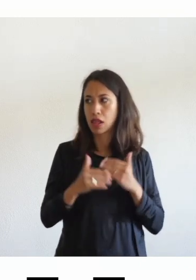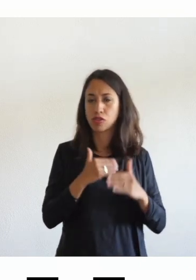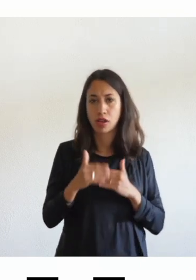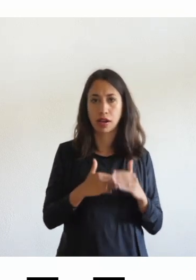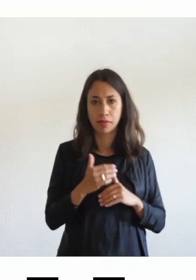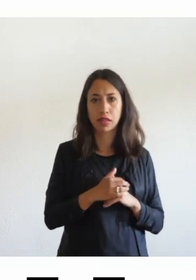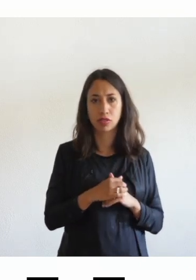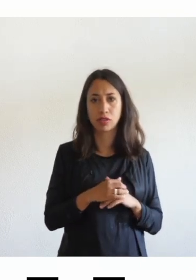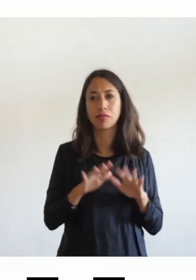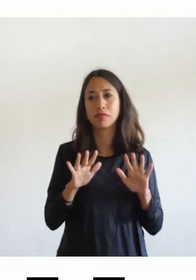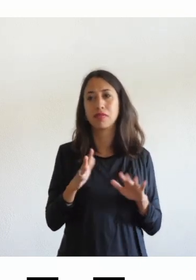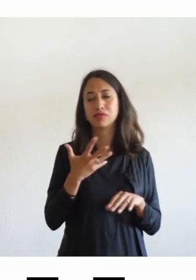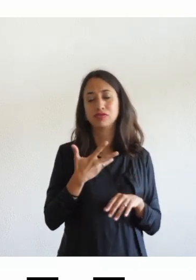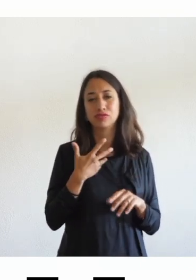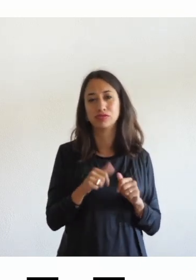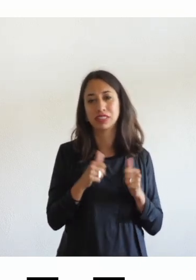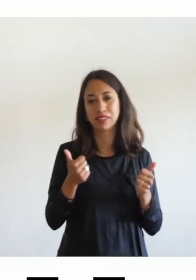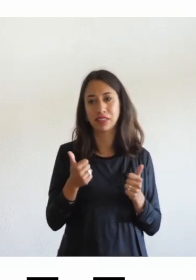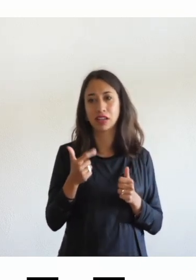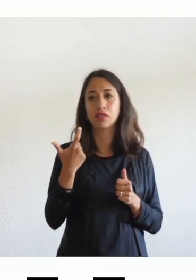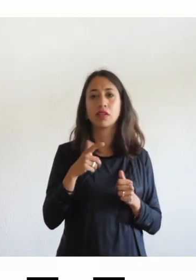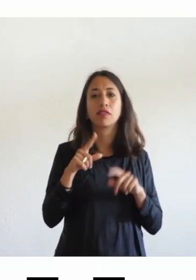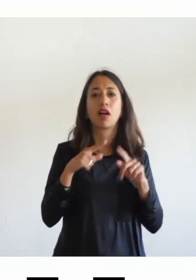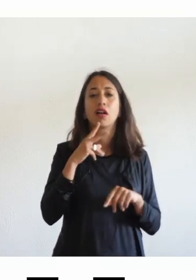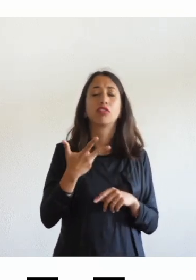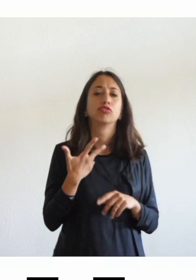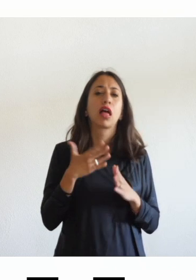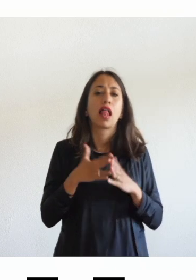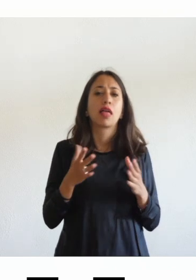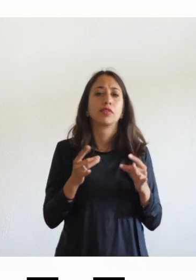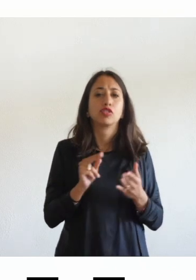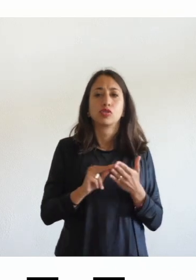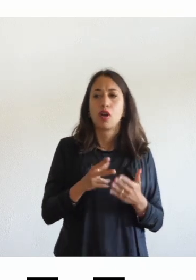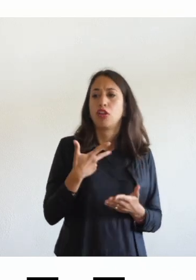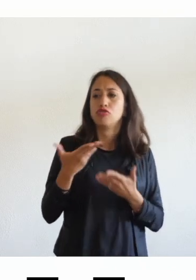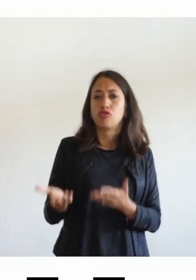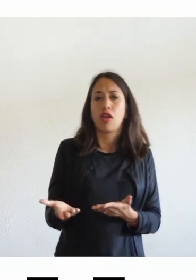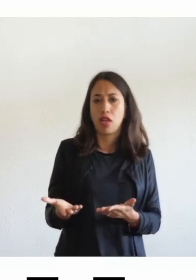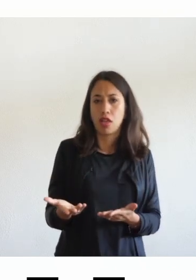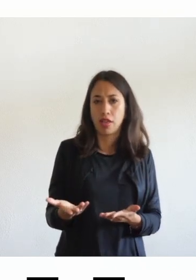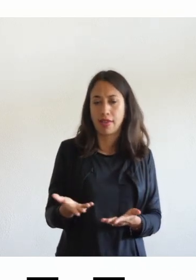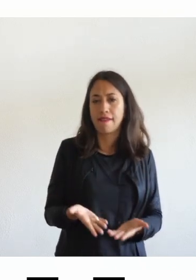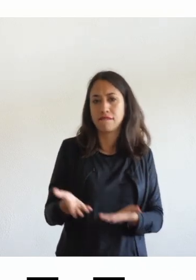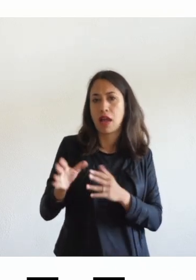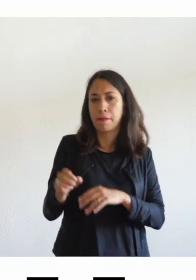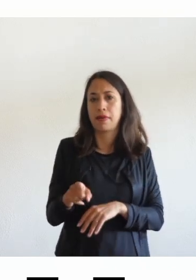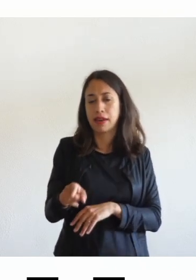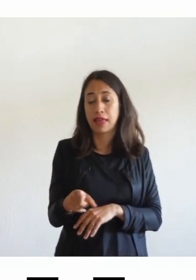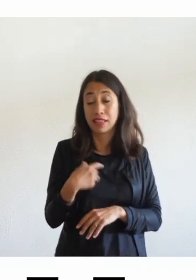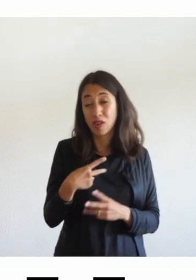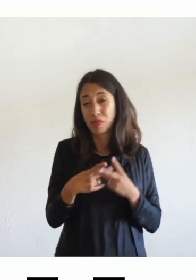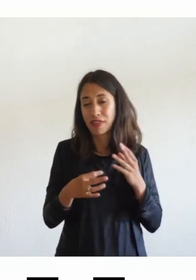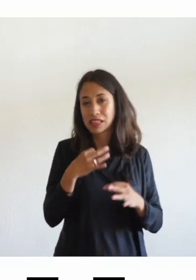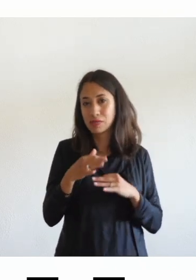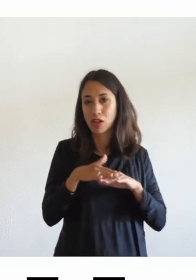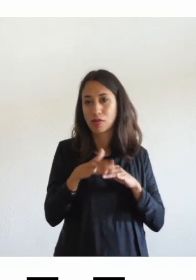ecco però c'è una differenza quando mi dicono ma c'è il libro digitale di scuola se è il libro liquido avete ho cercato di spiegarvi in